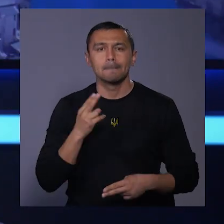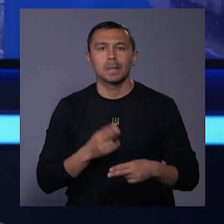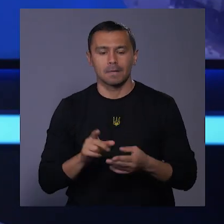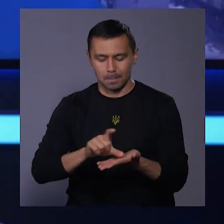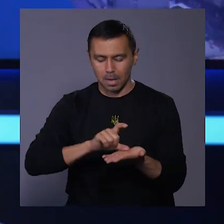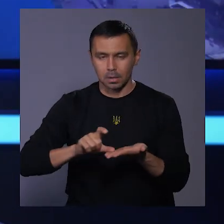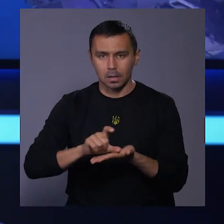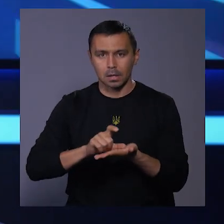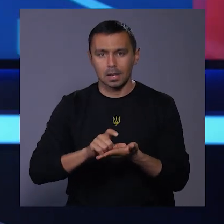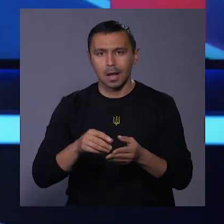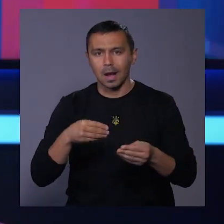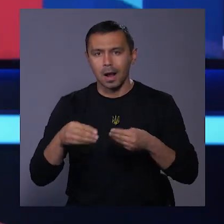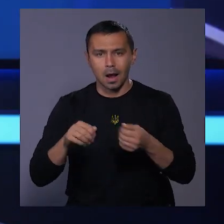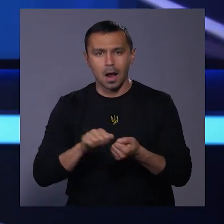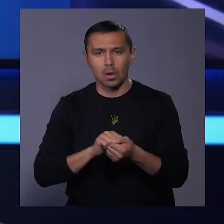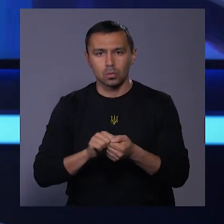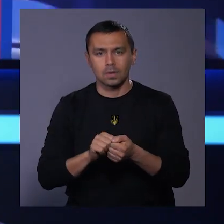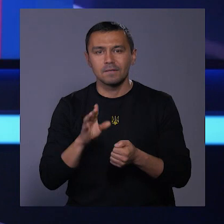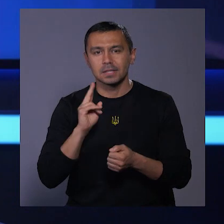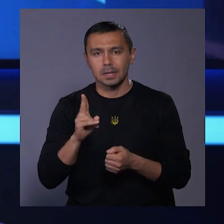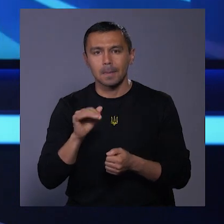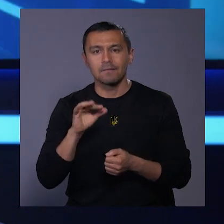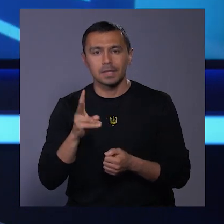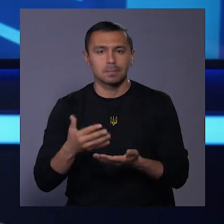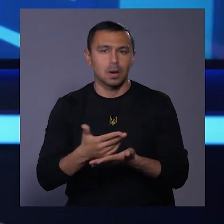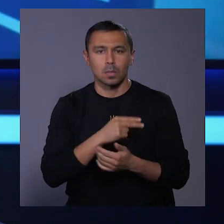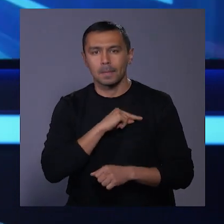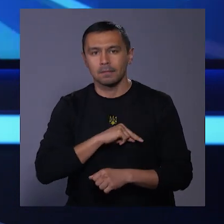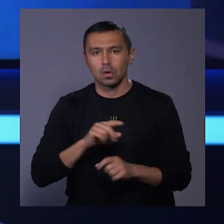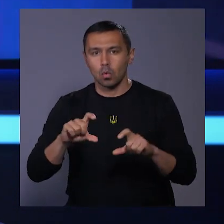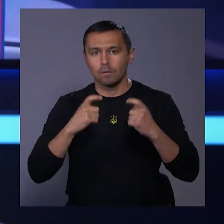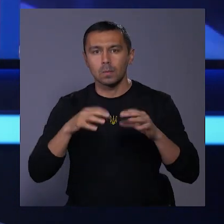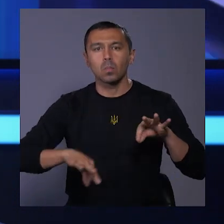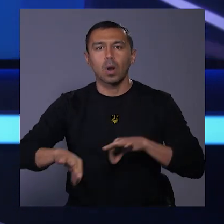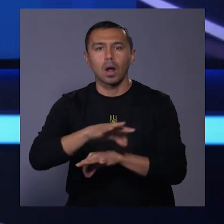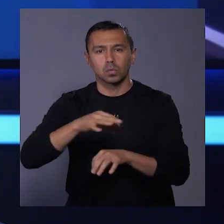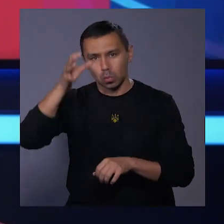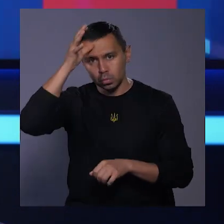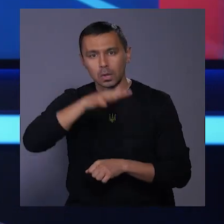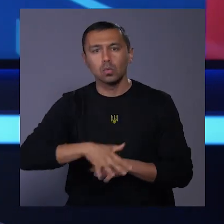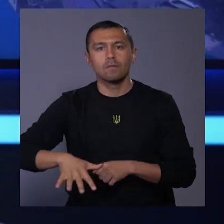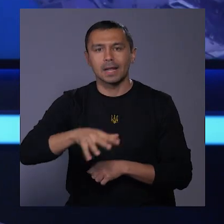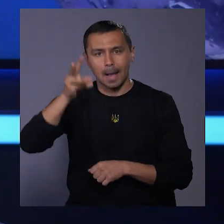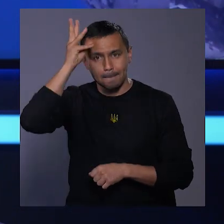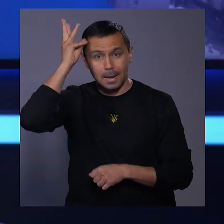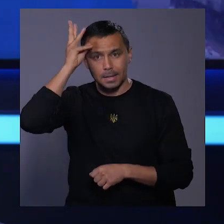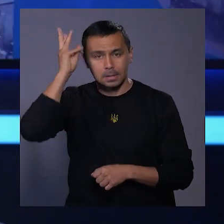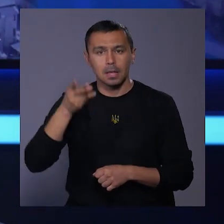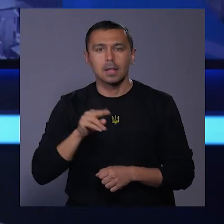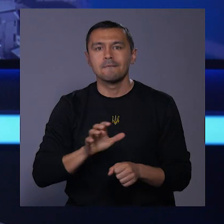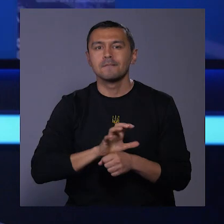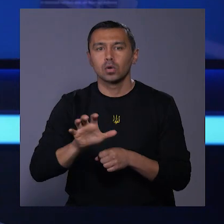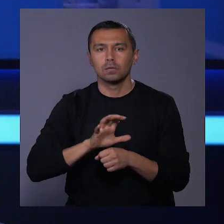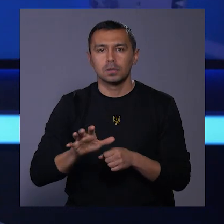бляшанки, гофрокартон, віск та парафін збирають працівники офісу проєкту «Розумне довкілля Хмельницький» для